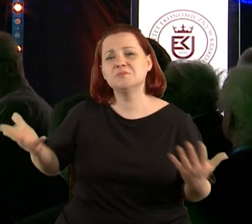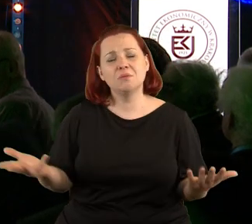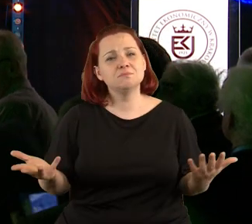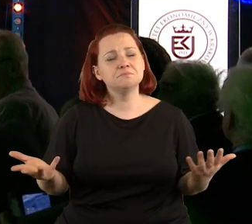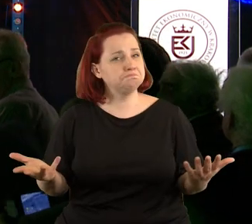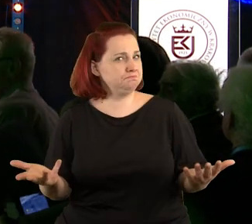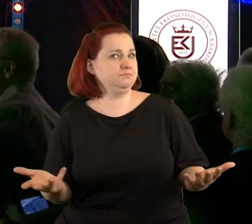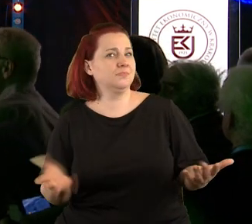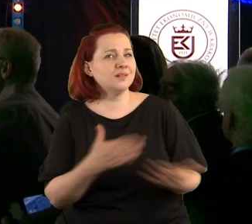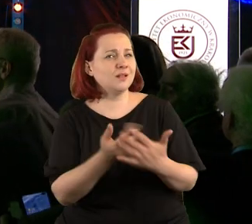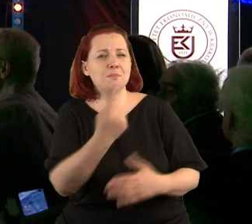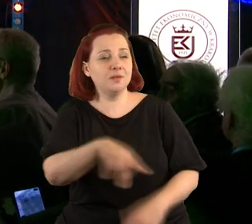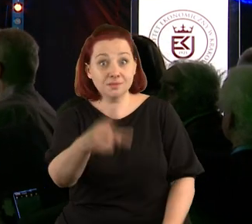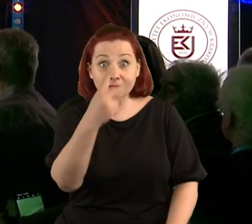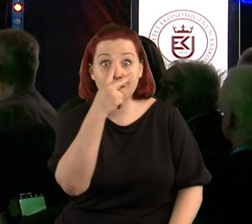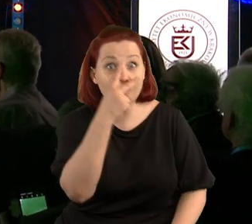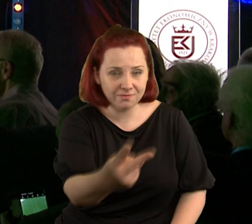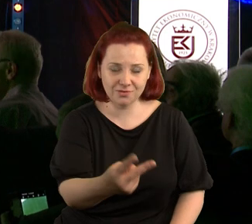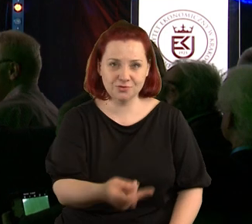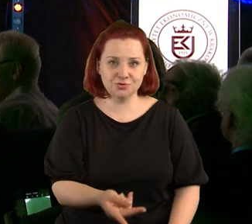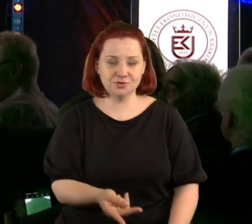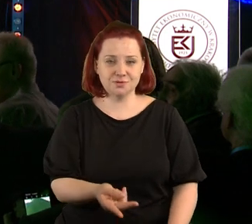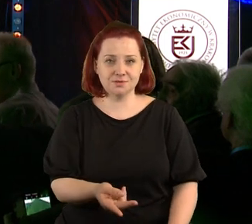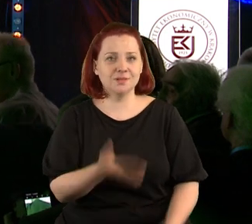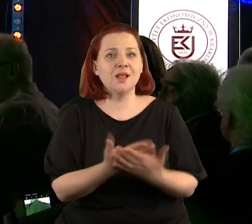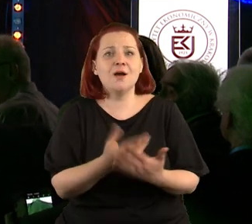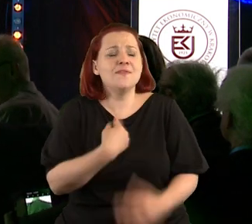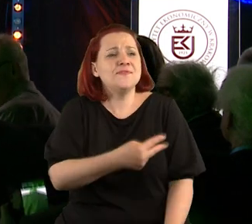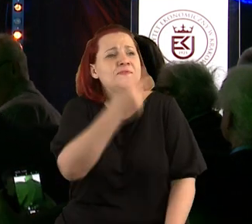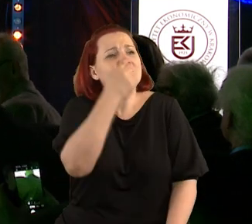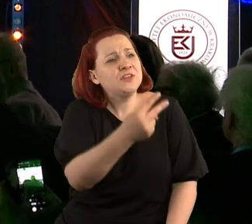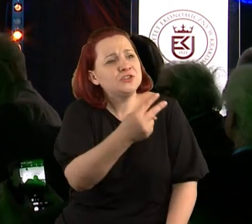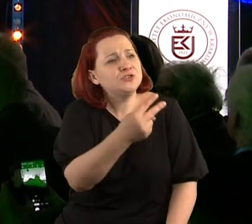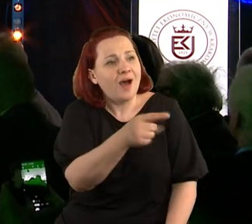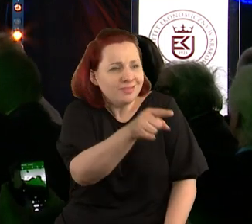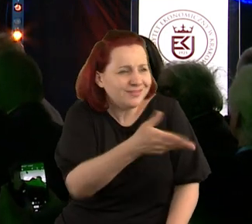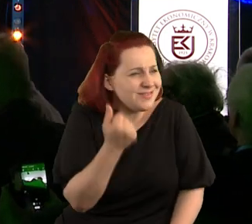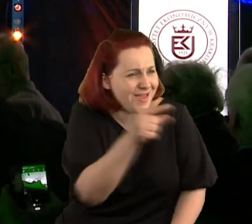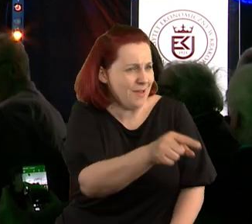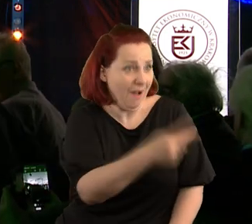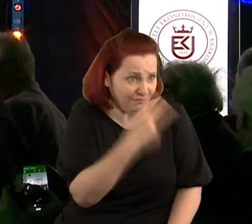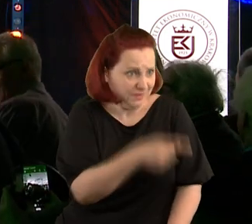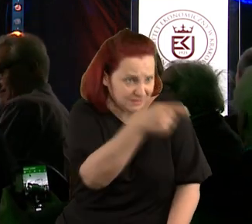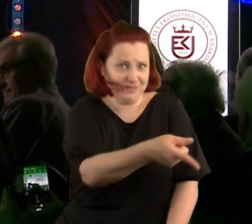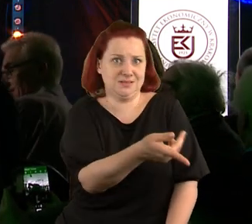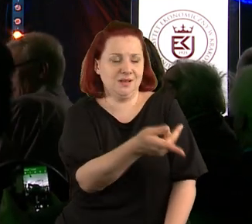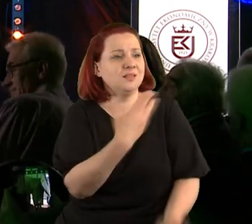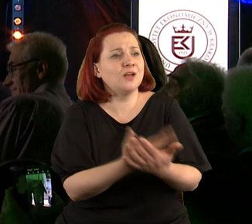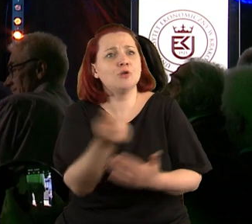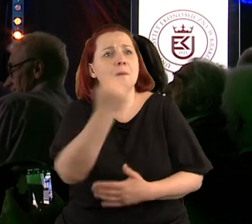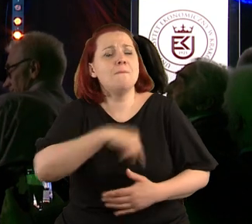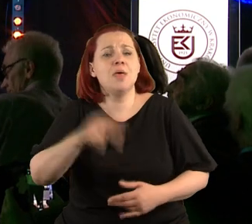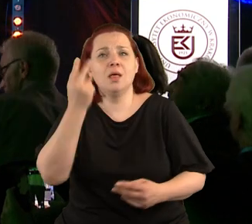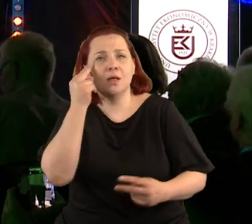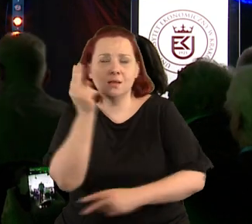Dlaczego nie widzimy? Dlaczego widzimy to, czego nie ma? Dlaczego uciekamy